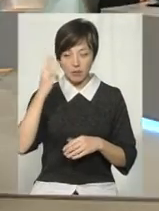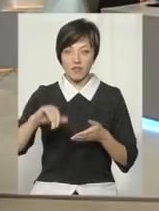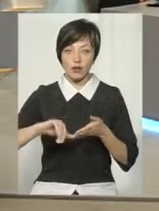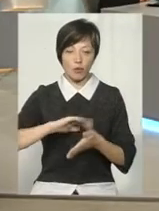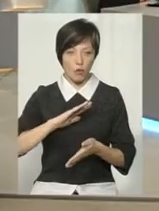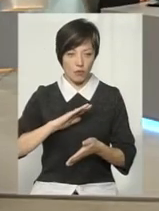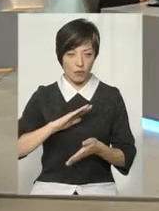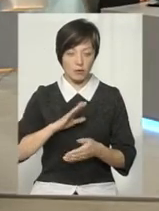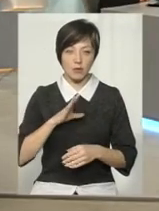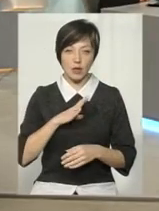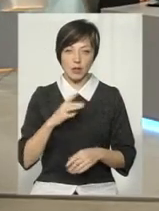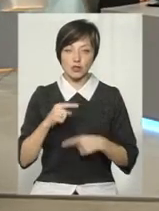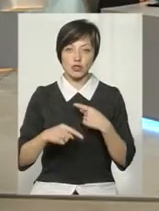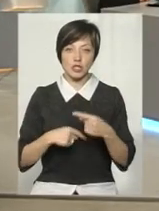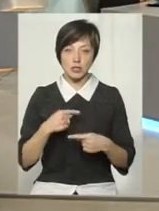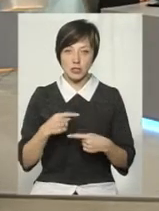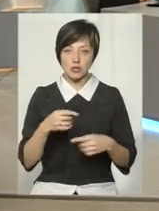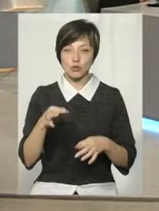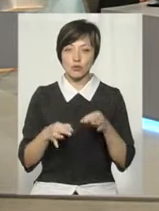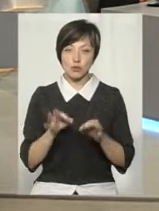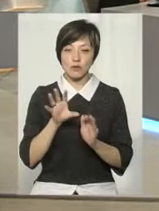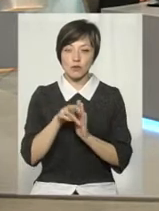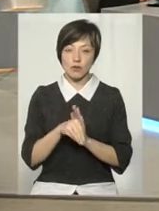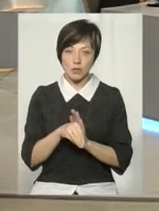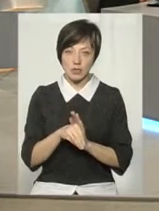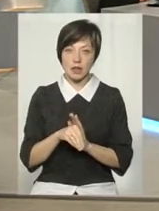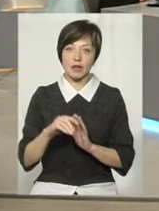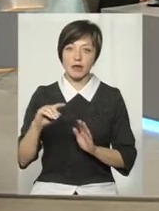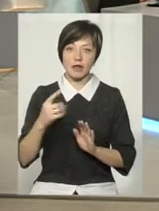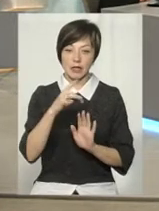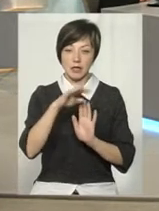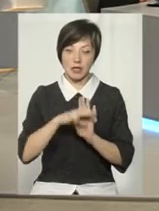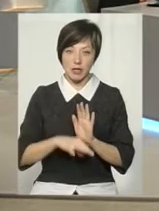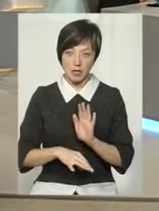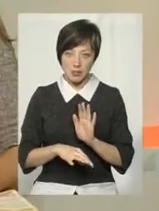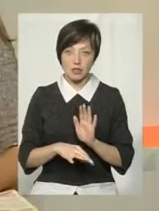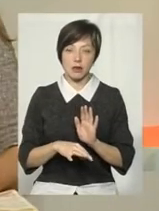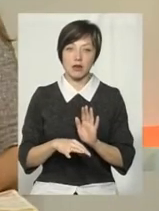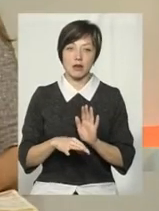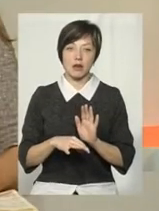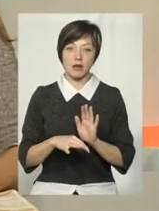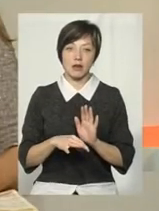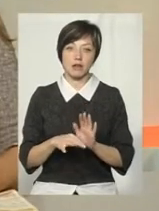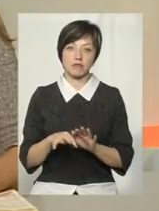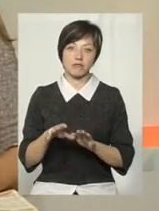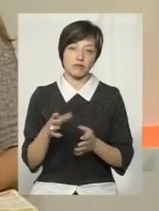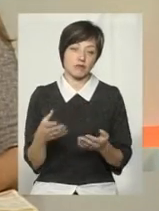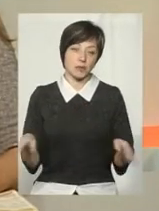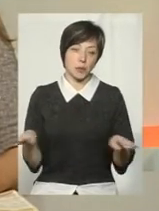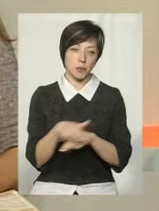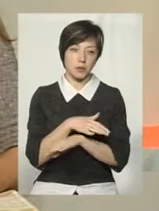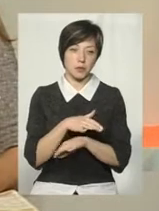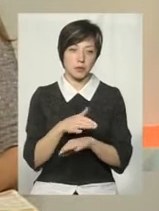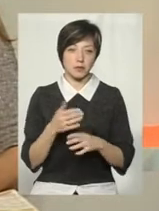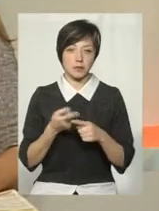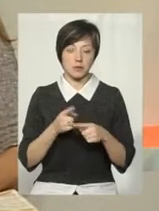Нам відмовляли. Ми через суд вносили в ЄРДР. Знову-таки, воно охорониться. Тому з